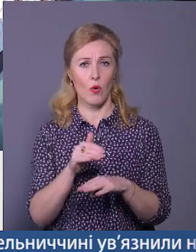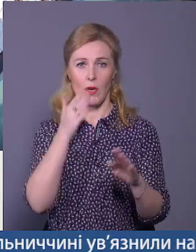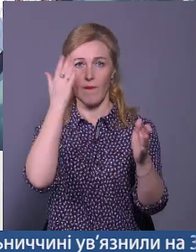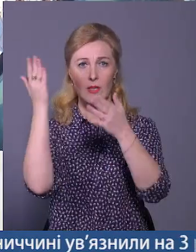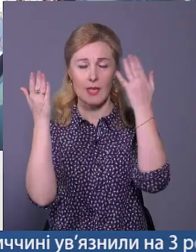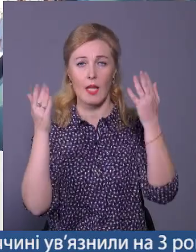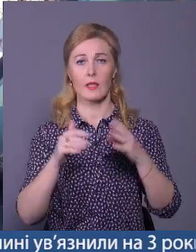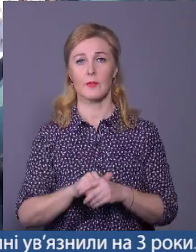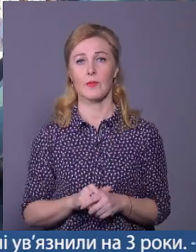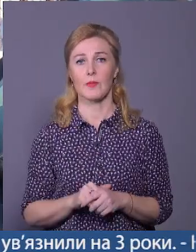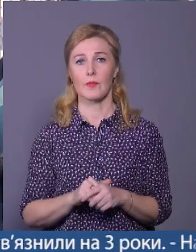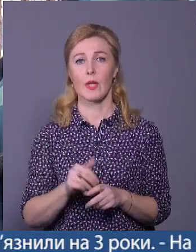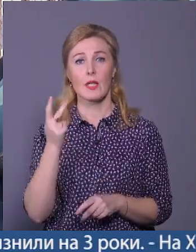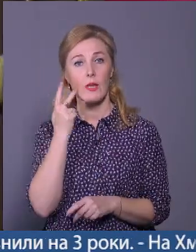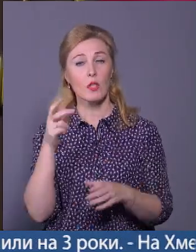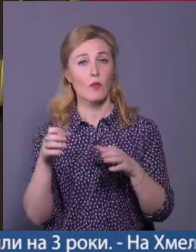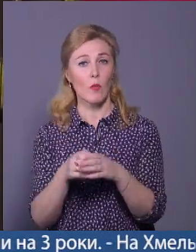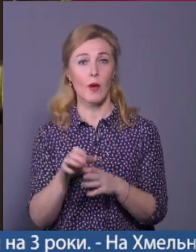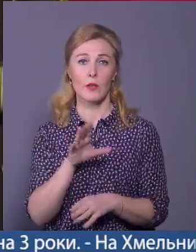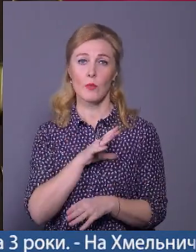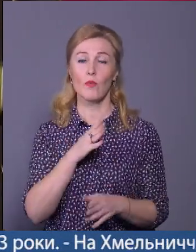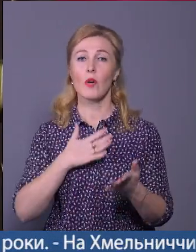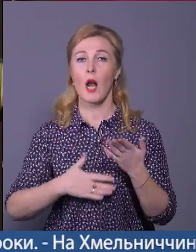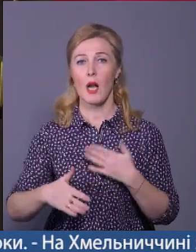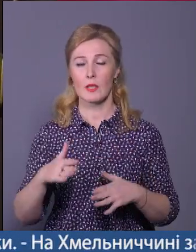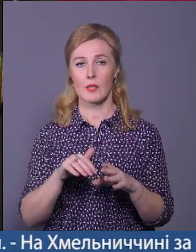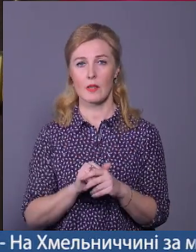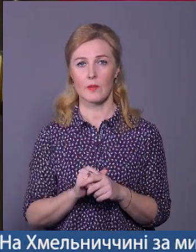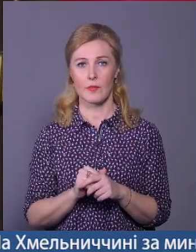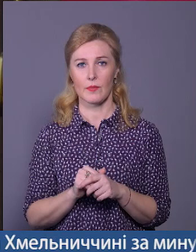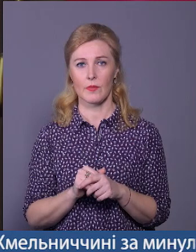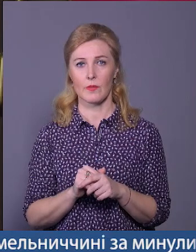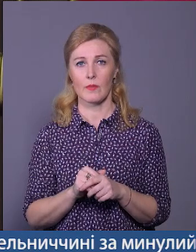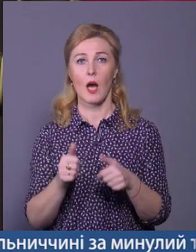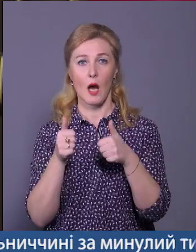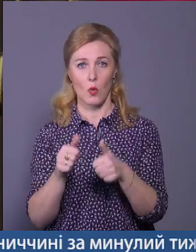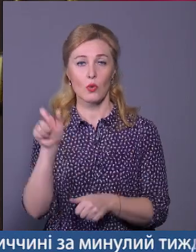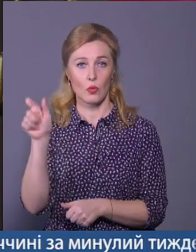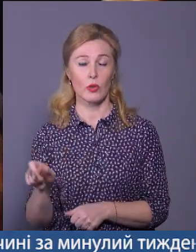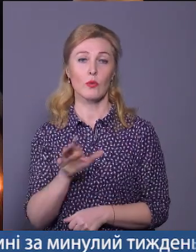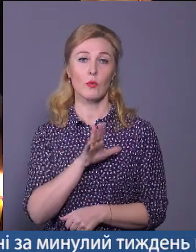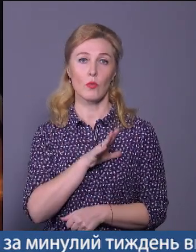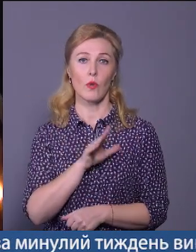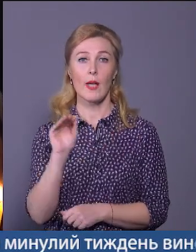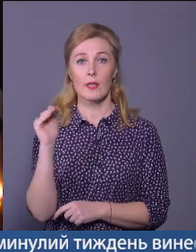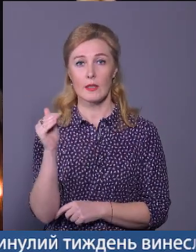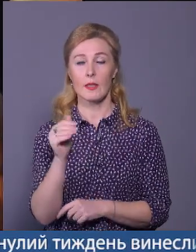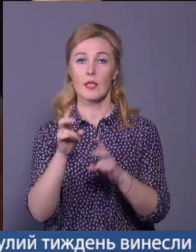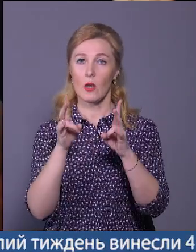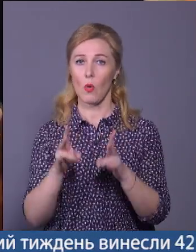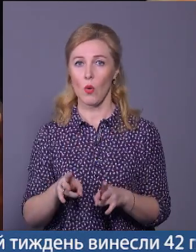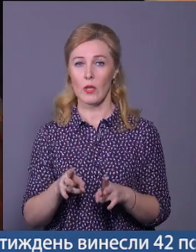Завжди в компанії дуже веселий, дуже радісний. Хороший людина й Бог. Дитині, горе, батькам.